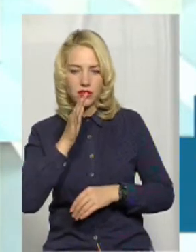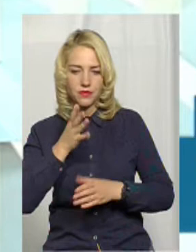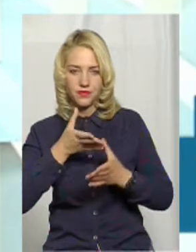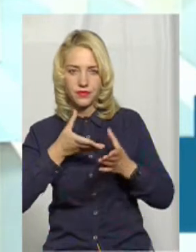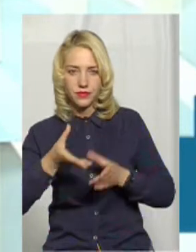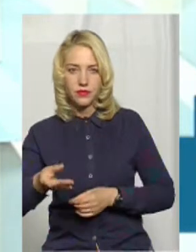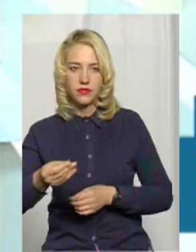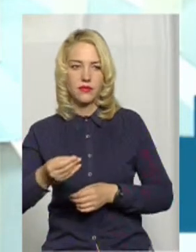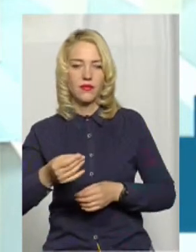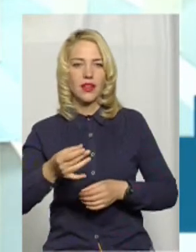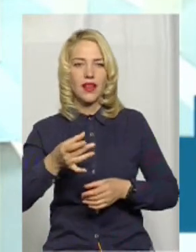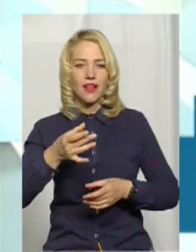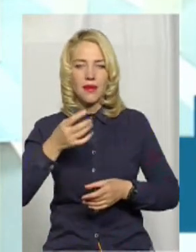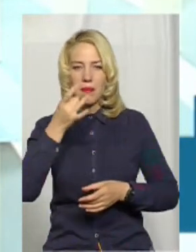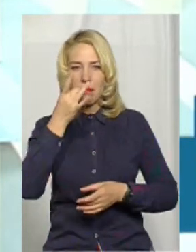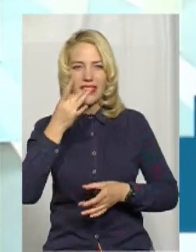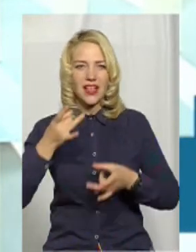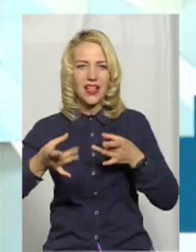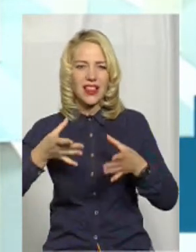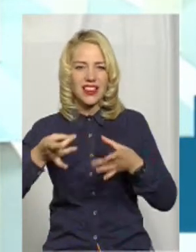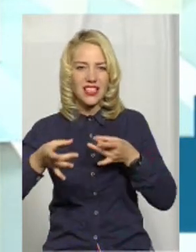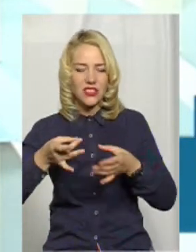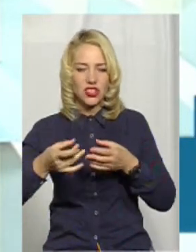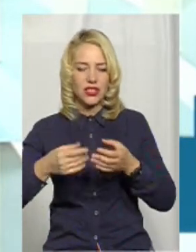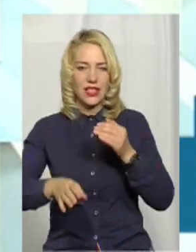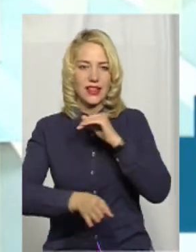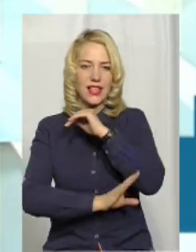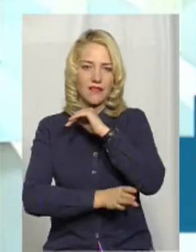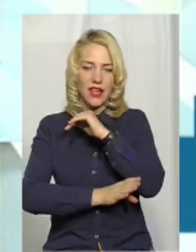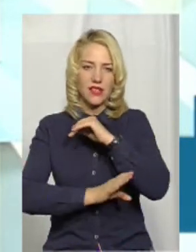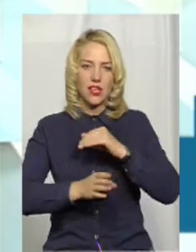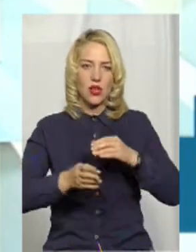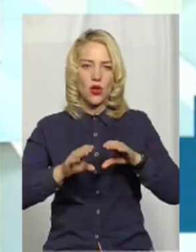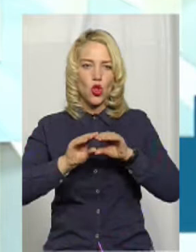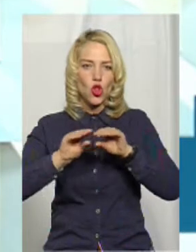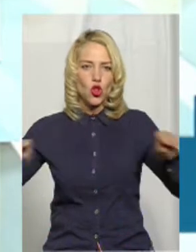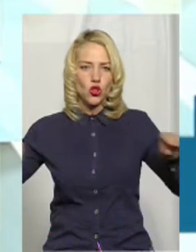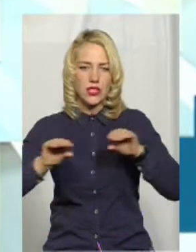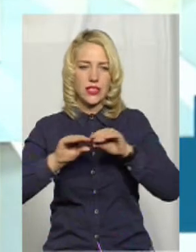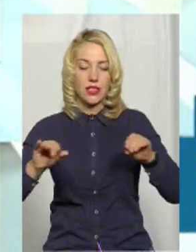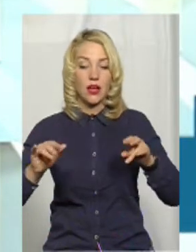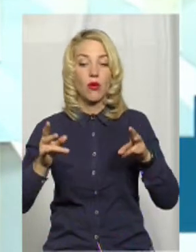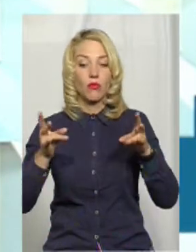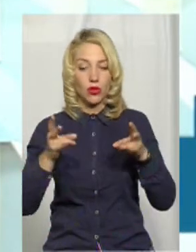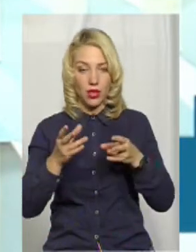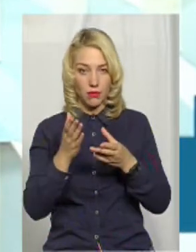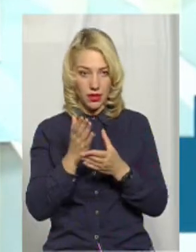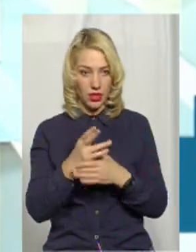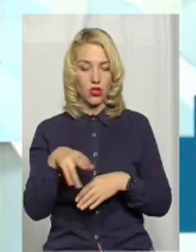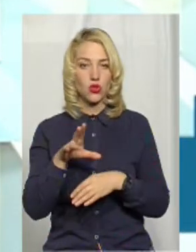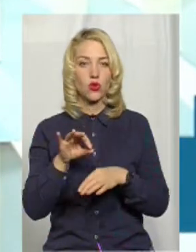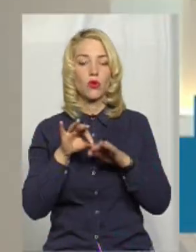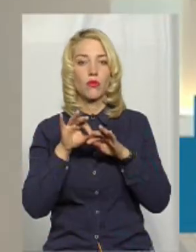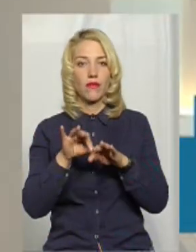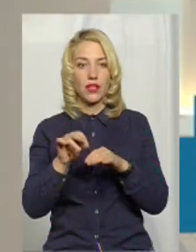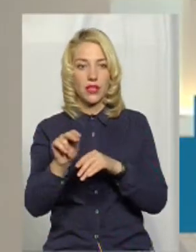підгнивши також там і дерев'яні доски, і потреба є щодо проведення